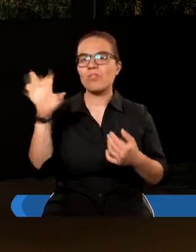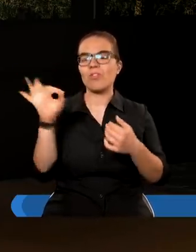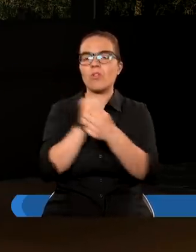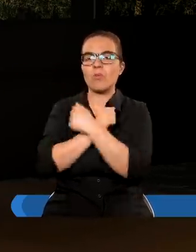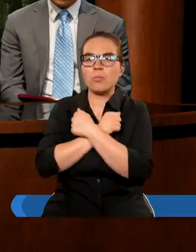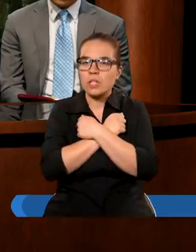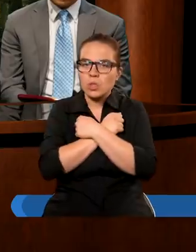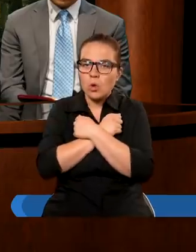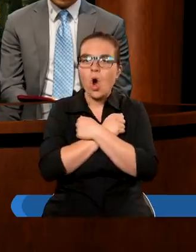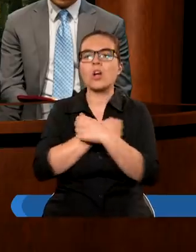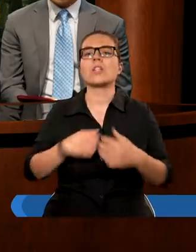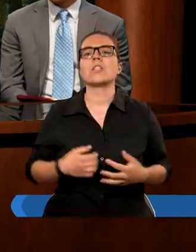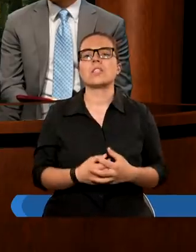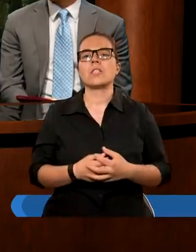miłości.